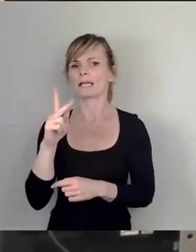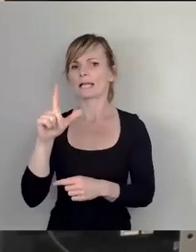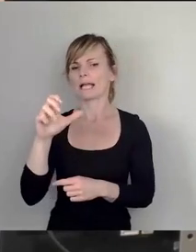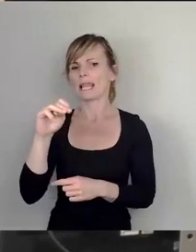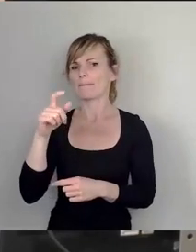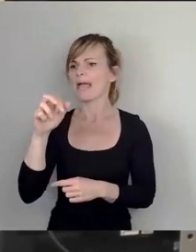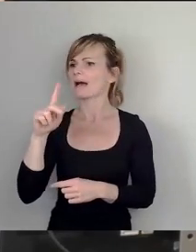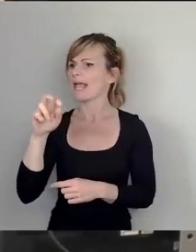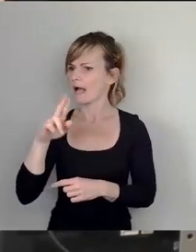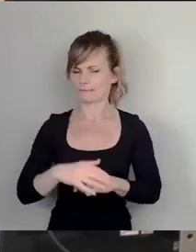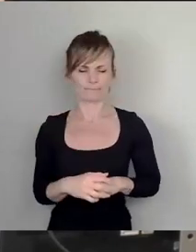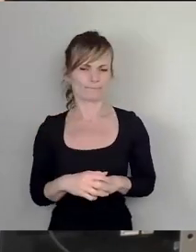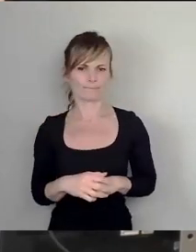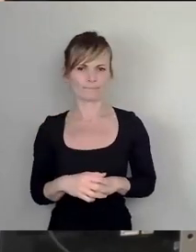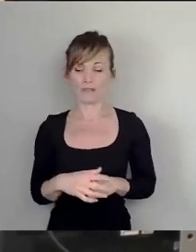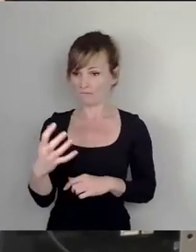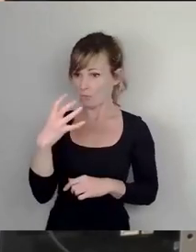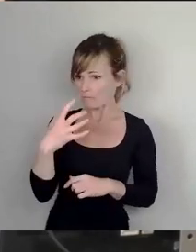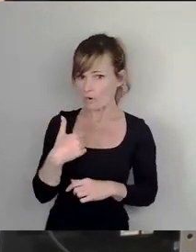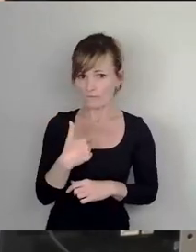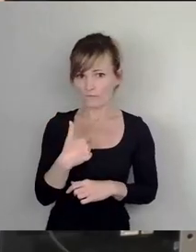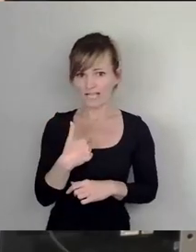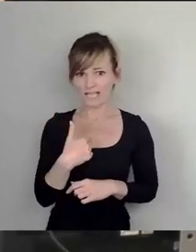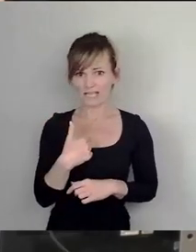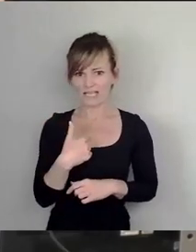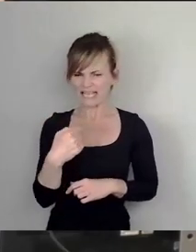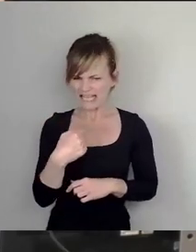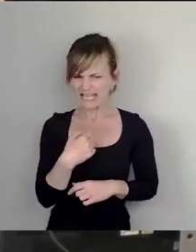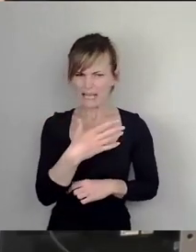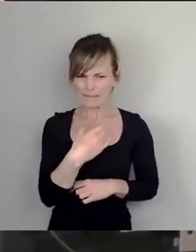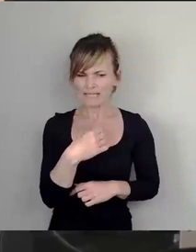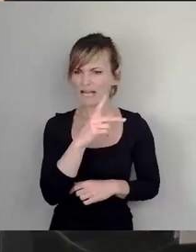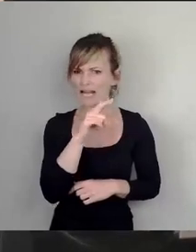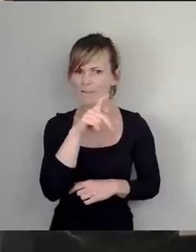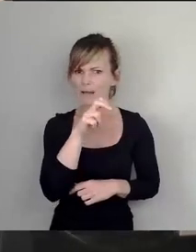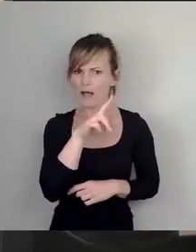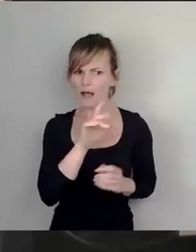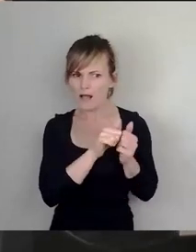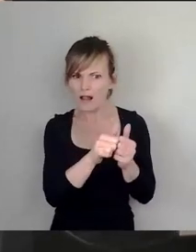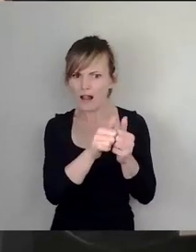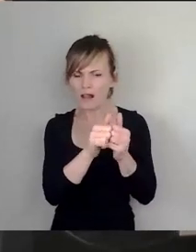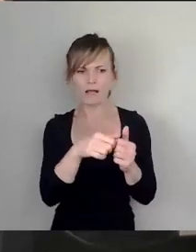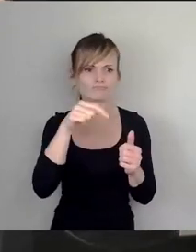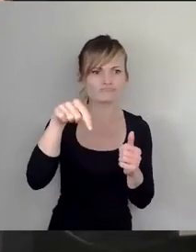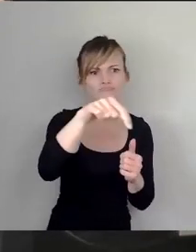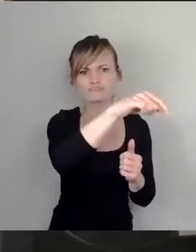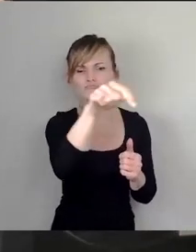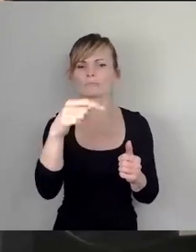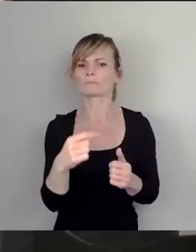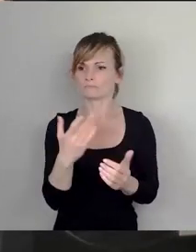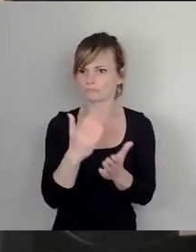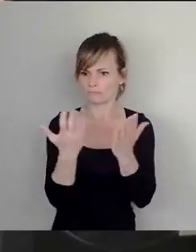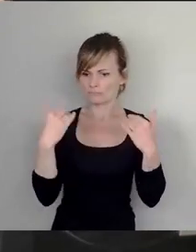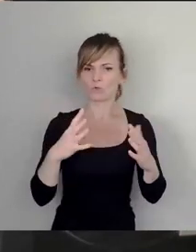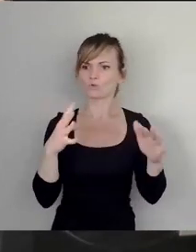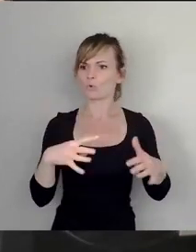Wenn Sie mir vorwerfen, ich hätte mit Klemperer getourt. Das tue ich seit Anfang der 90er Jahre. Wir waren nämlich im Übrigen die Ersten und